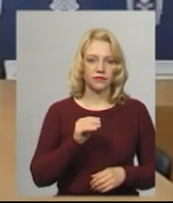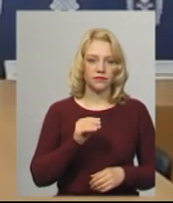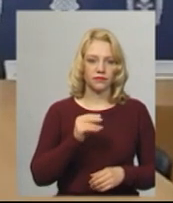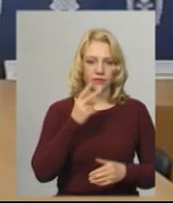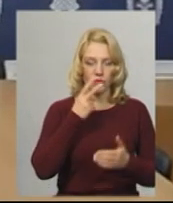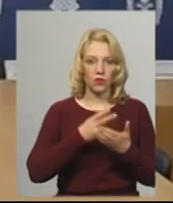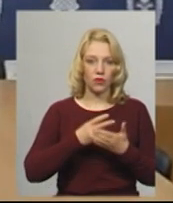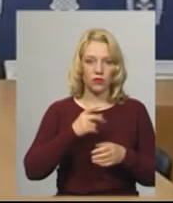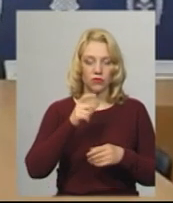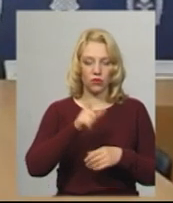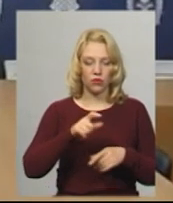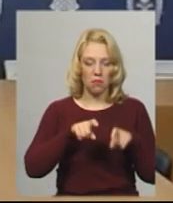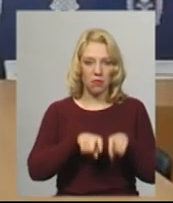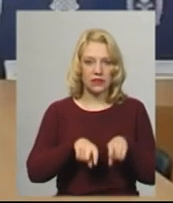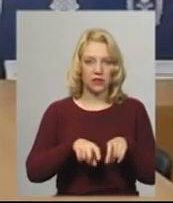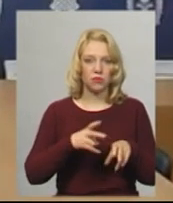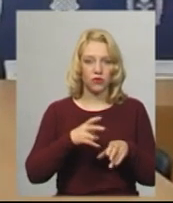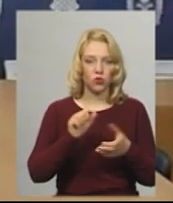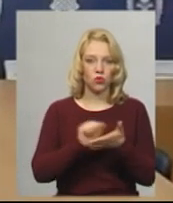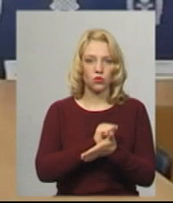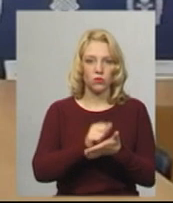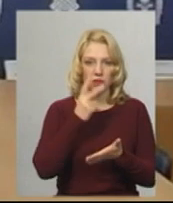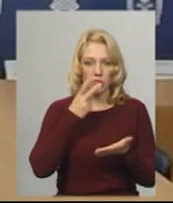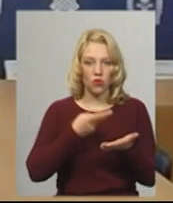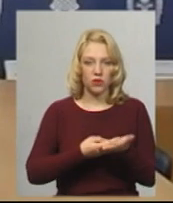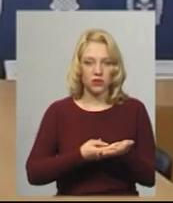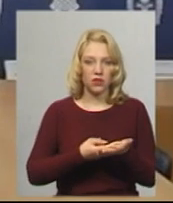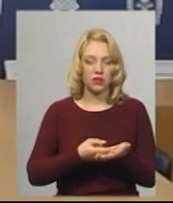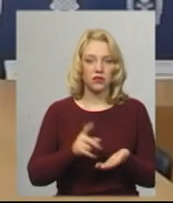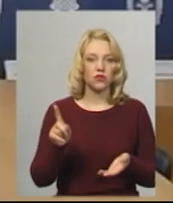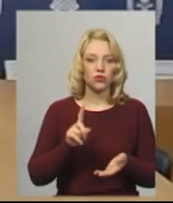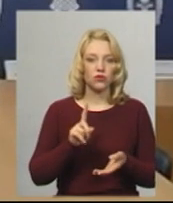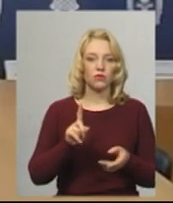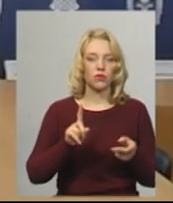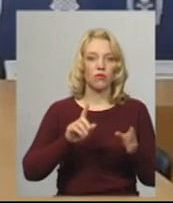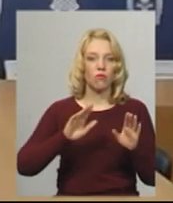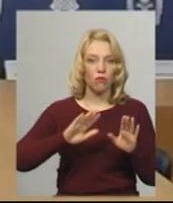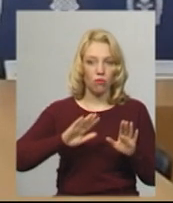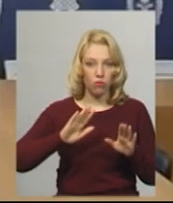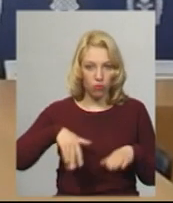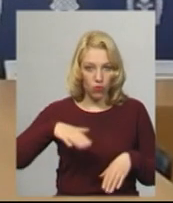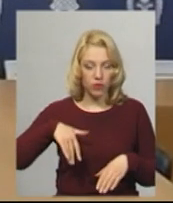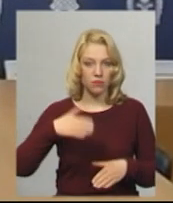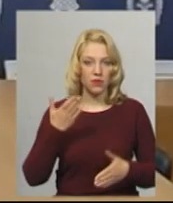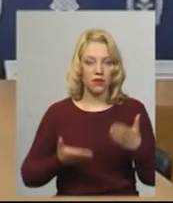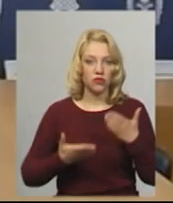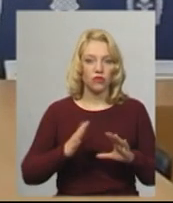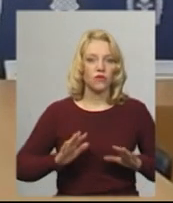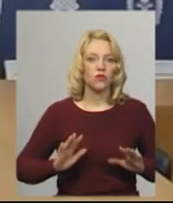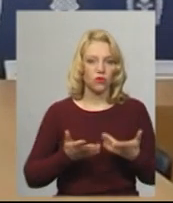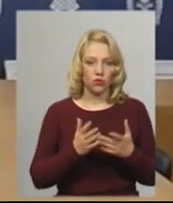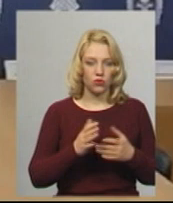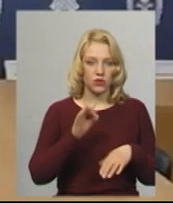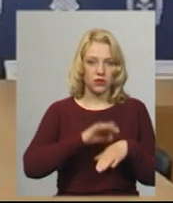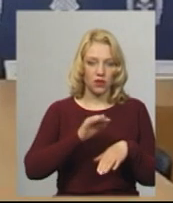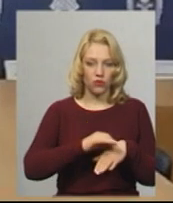своїх документів, що посвідчують особу, для того, щоб потім у випадку захворювань тинь чи